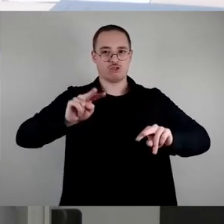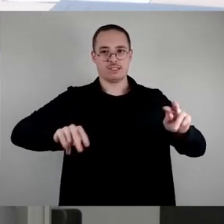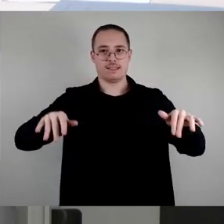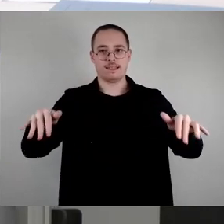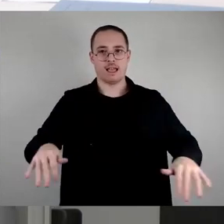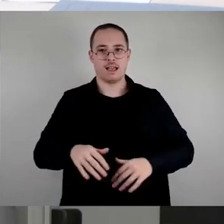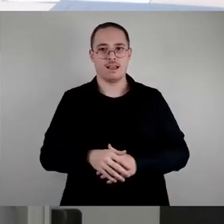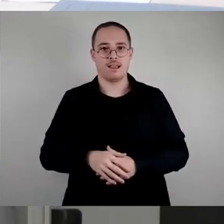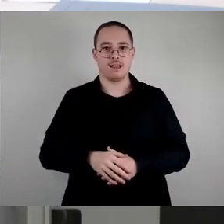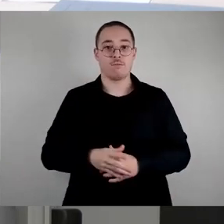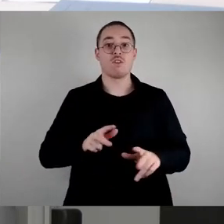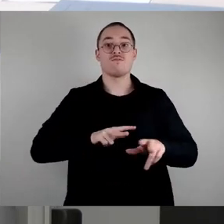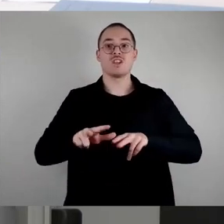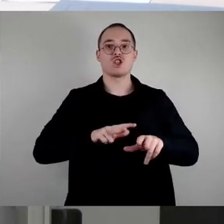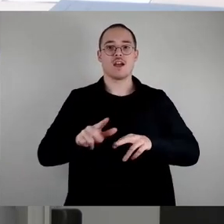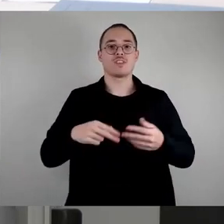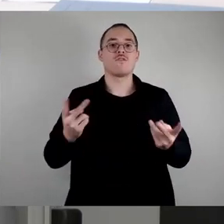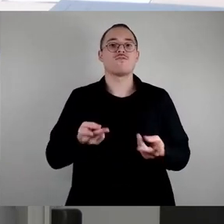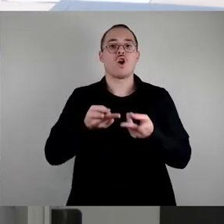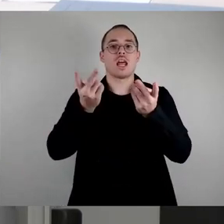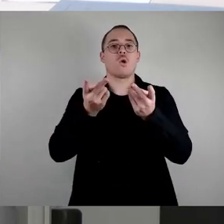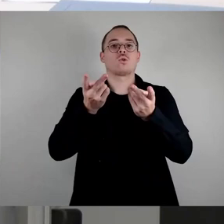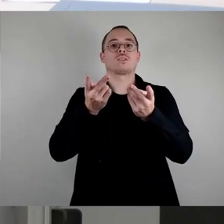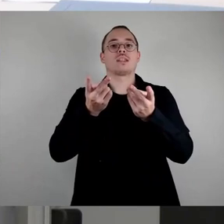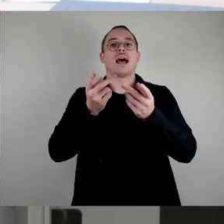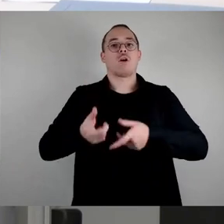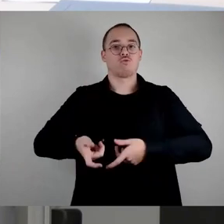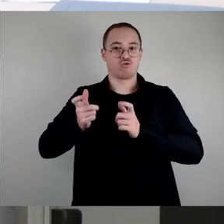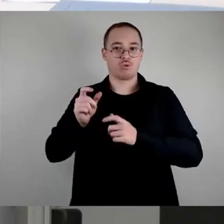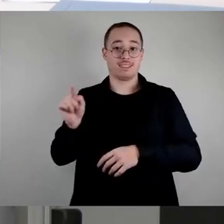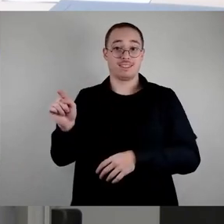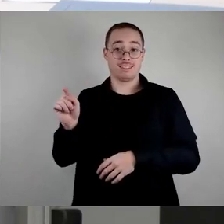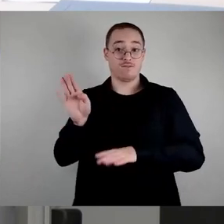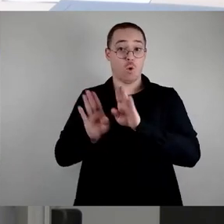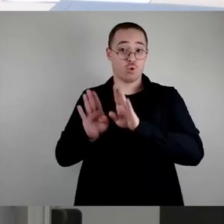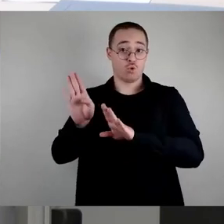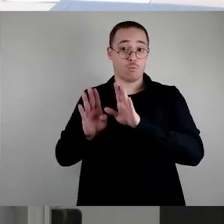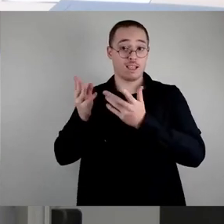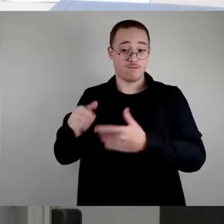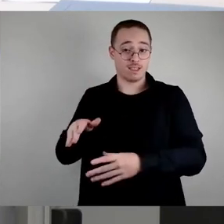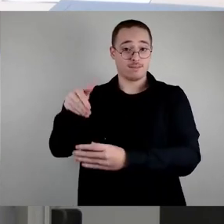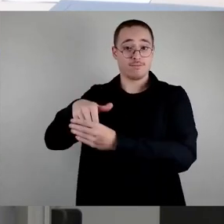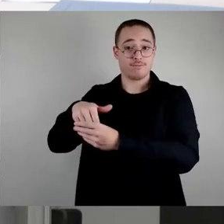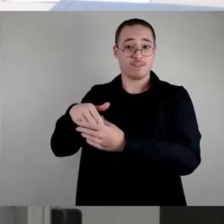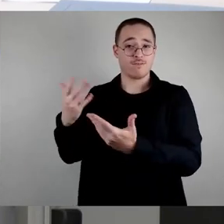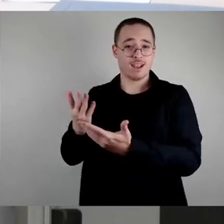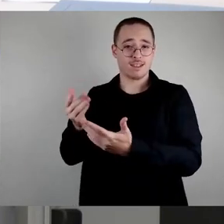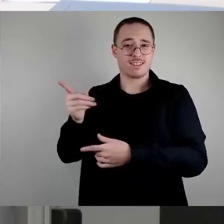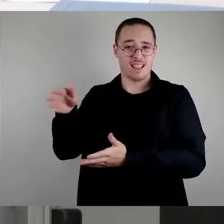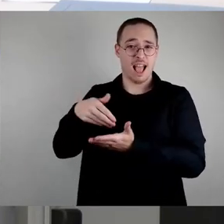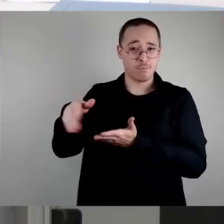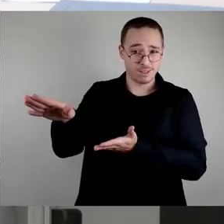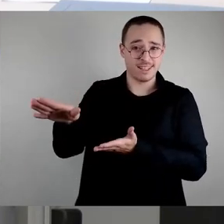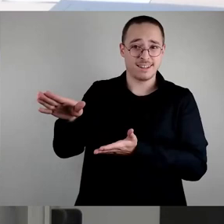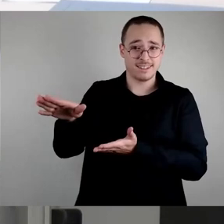Wirtschaftsförderungsausschusses war dort eben zum großen Teil ablehnend. Aber